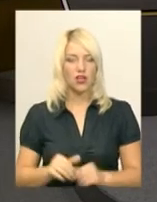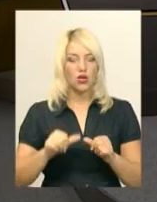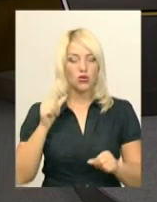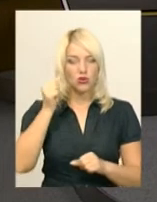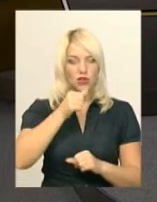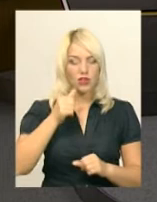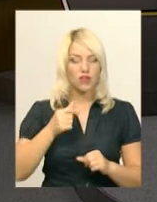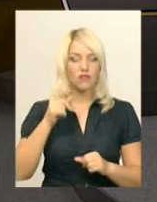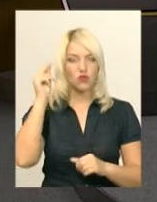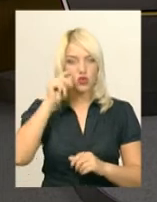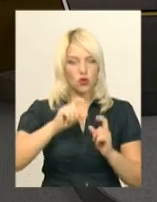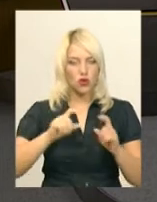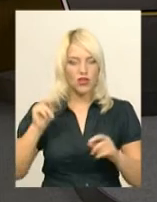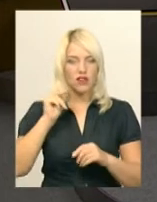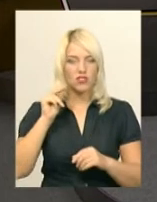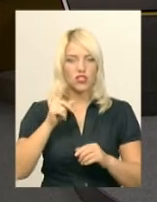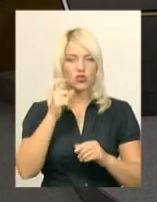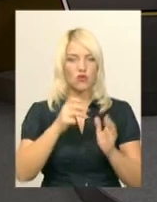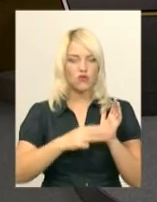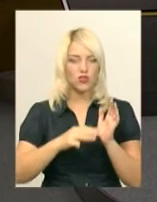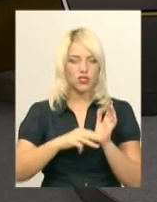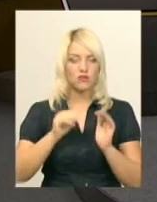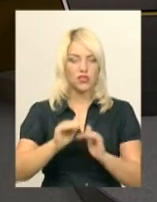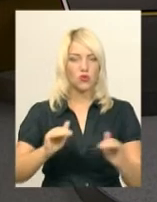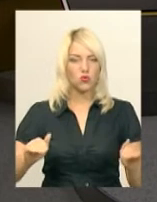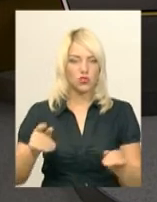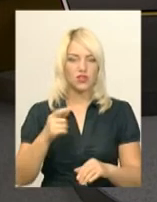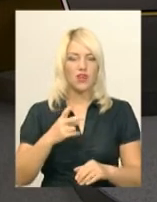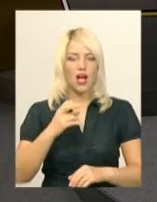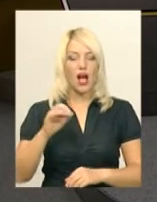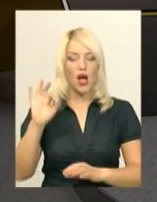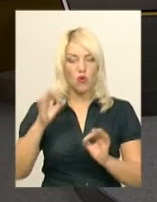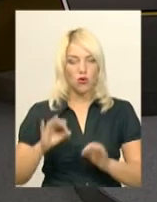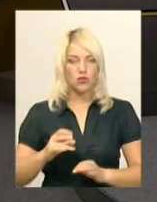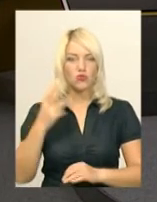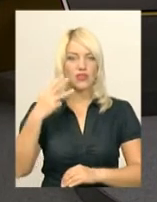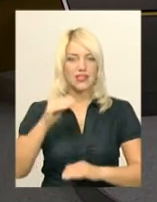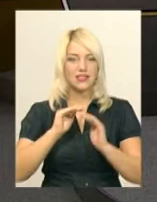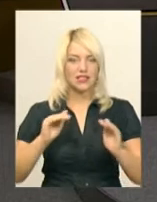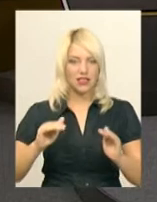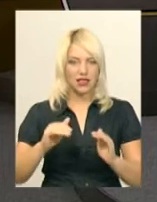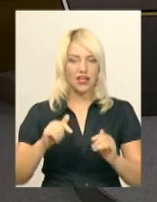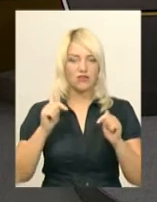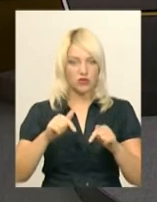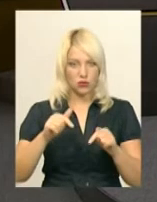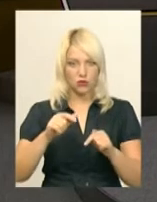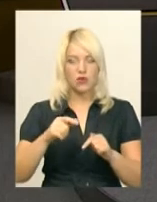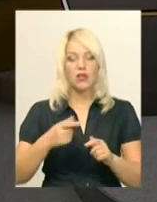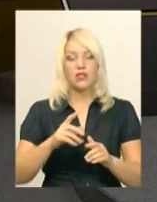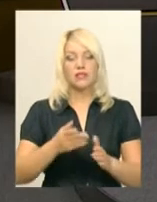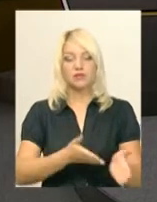у школі навчалося 188 учнів, з осені за партий сіли 30 дітей. Решту до навчального закладу зарахують або ж ні